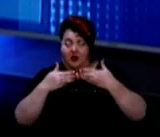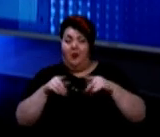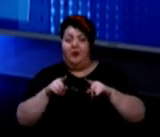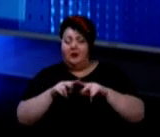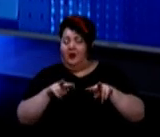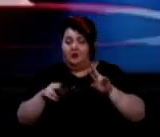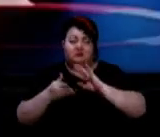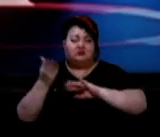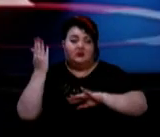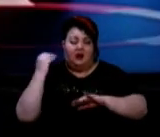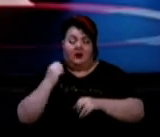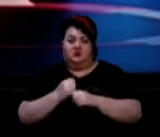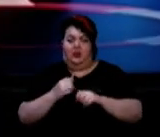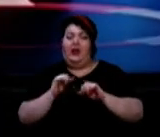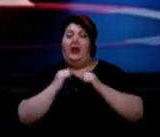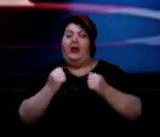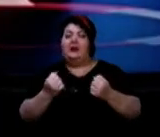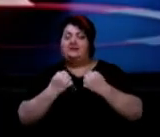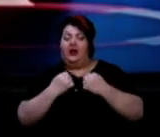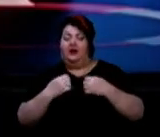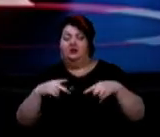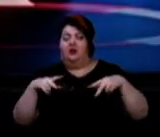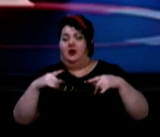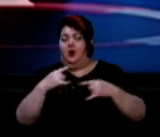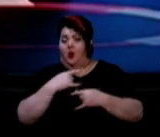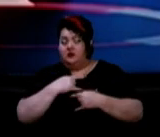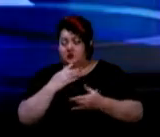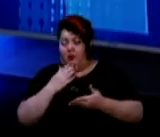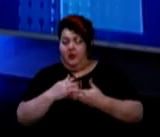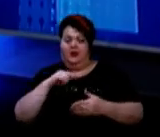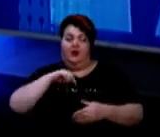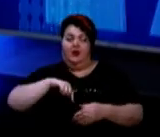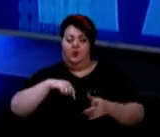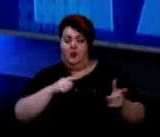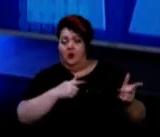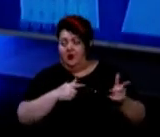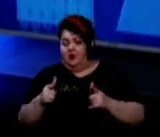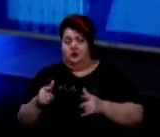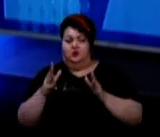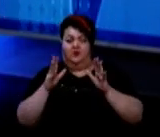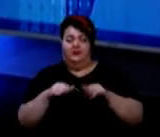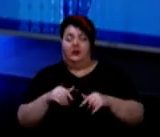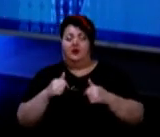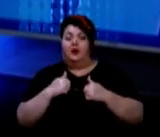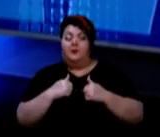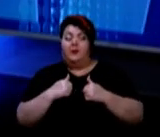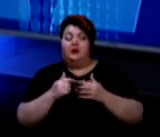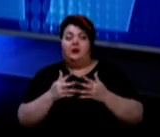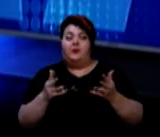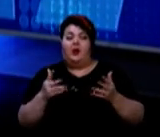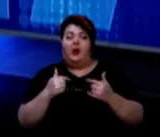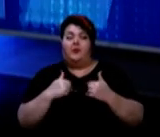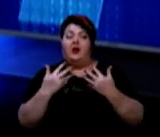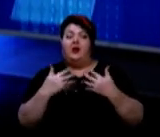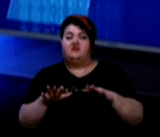цього. І захисні костюми є, і морально готові. І морально готові, так, захисні костюми є. Тим більше, ми вже